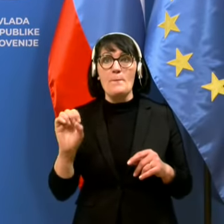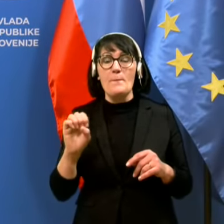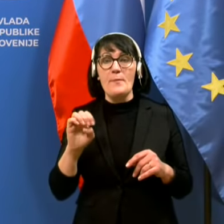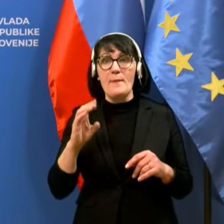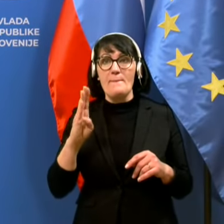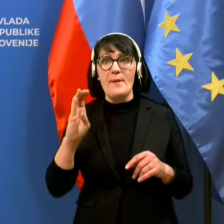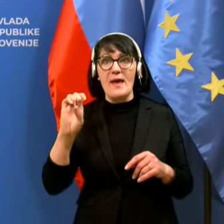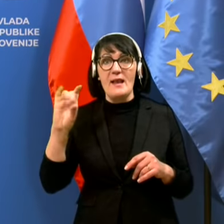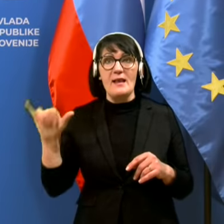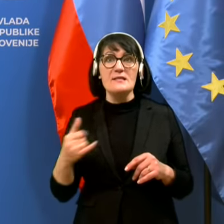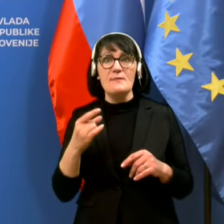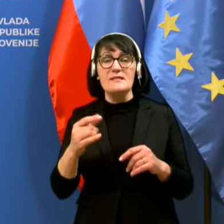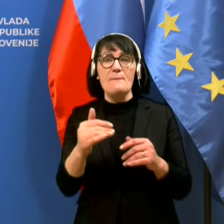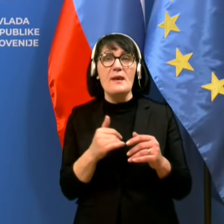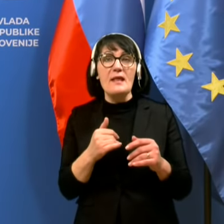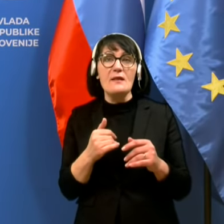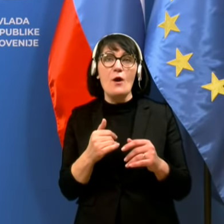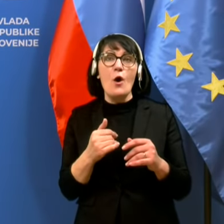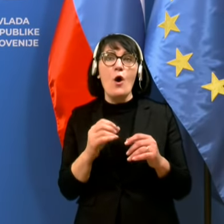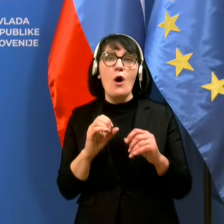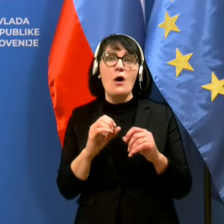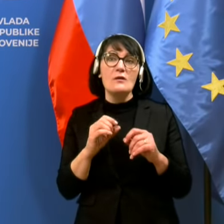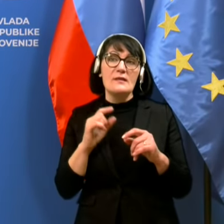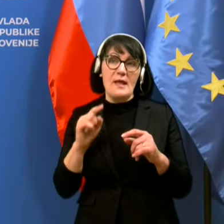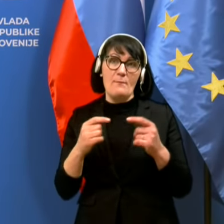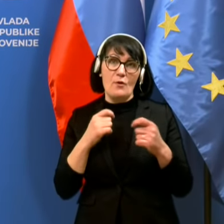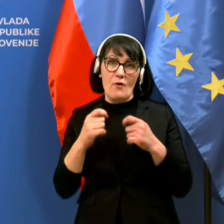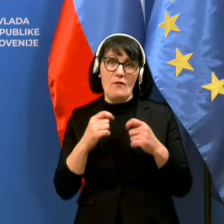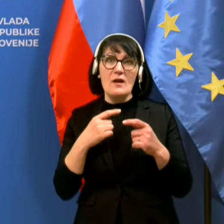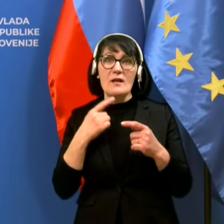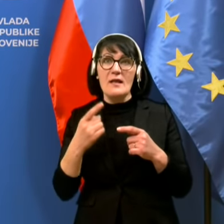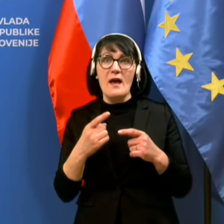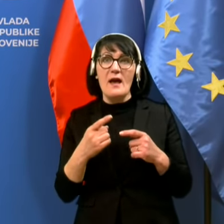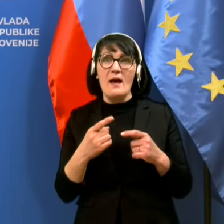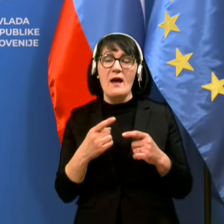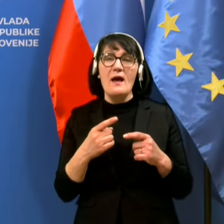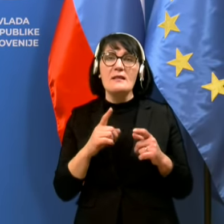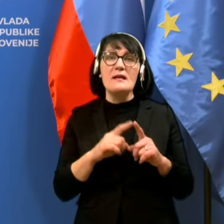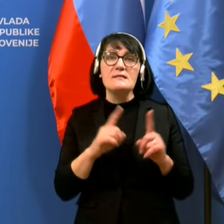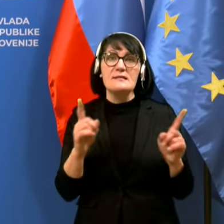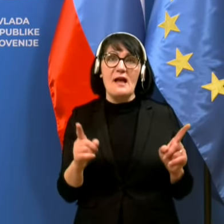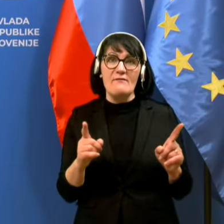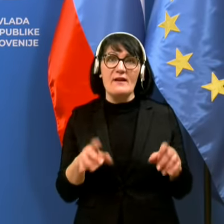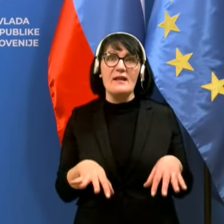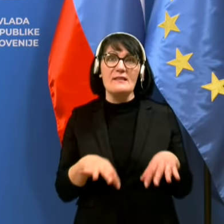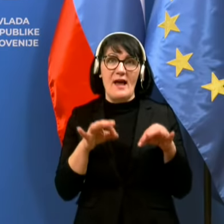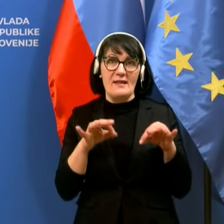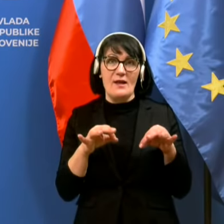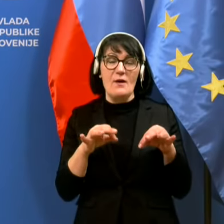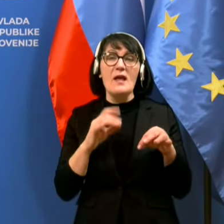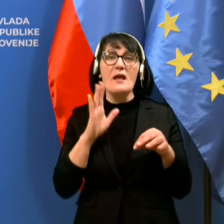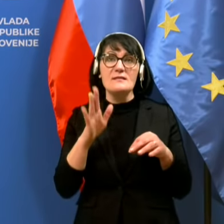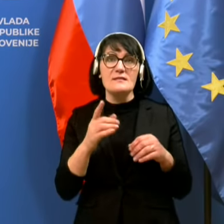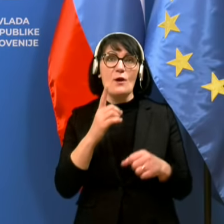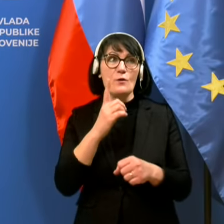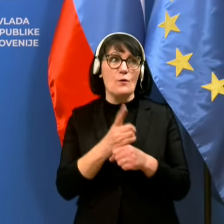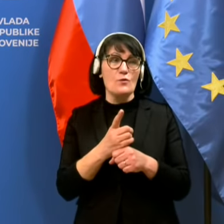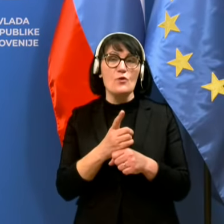pogovarjala pred to debatom, je ta stavek najdobj, in sem se odločil, da ga dan krtko na tale